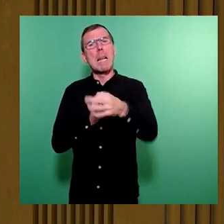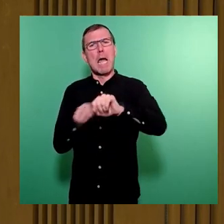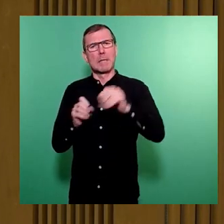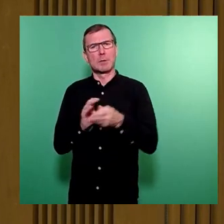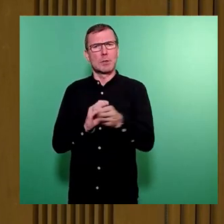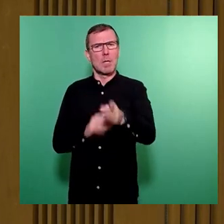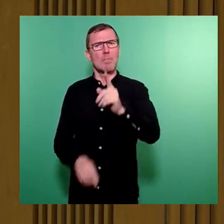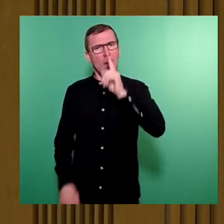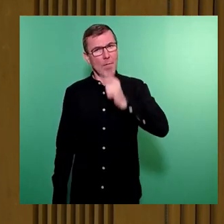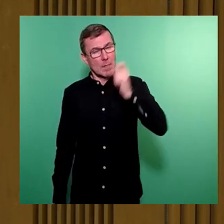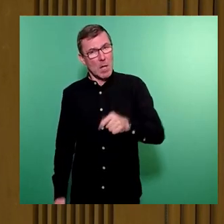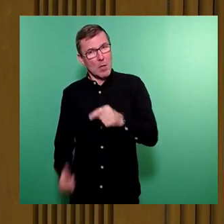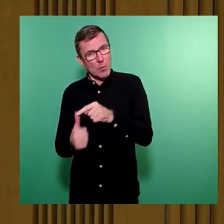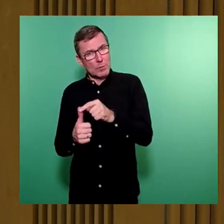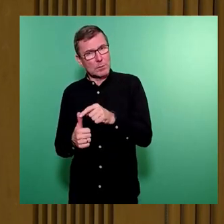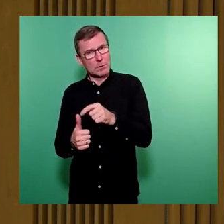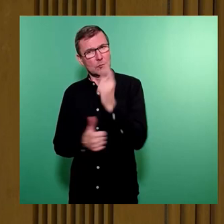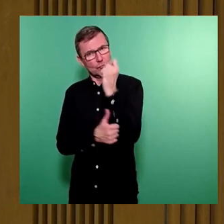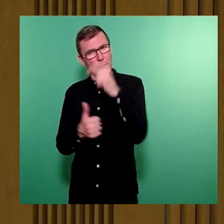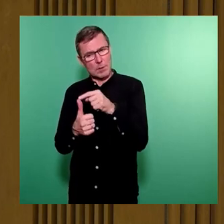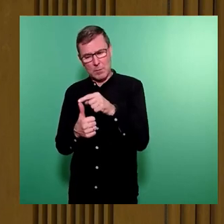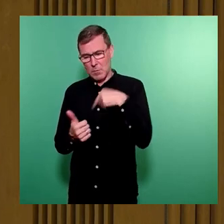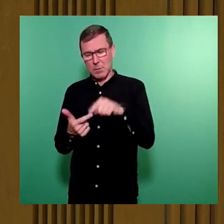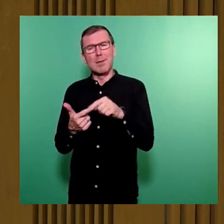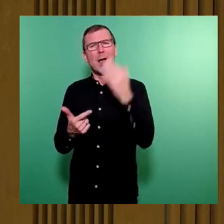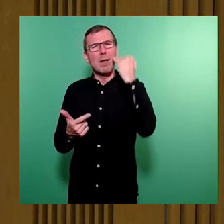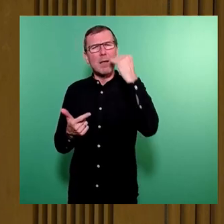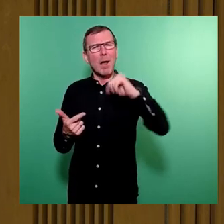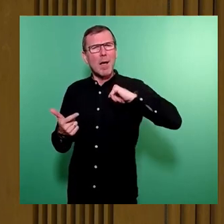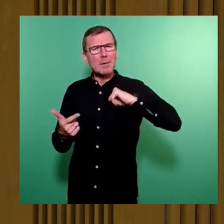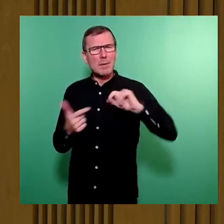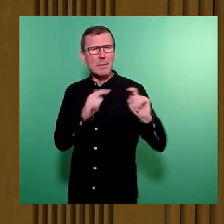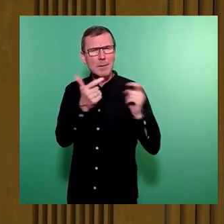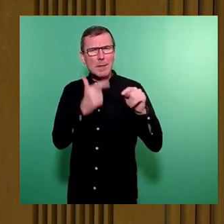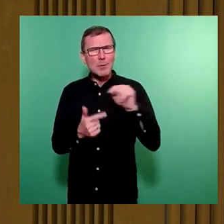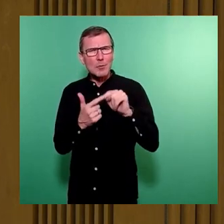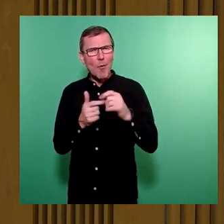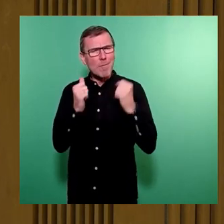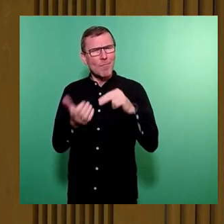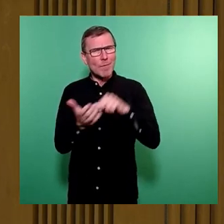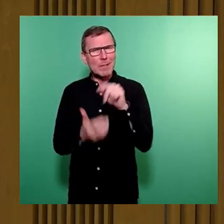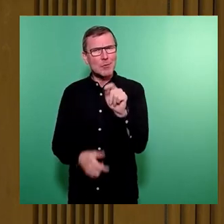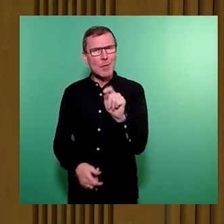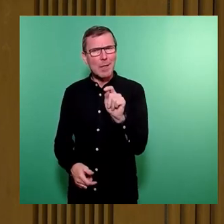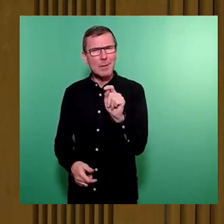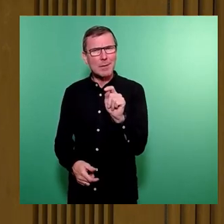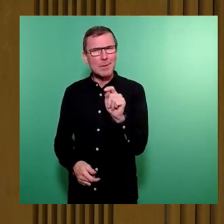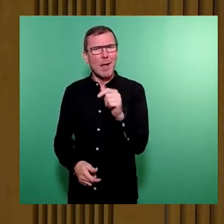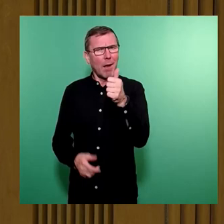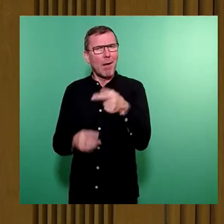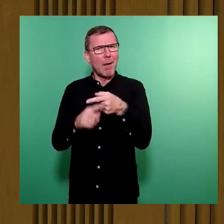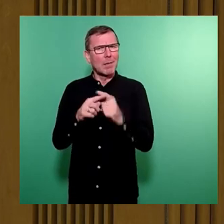kann. Und zweitens haben wir damals in einer sehr interessanten Diskussion ja auch eines festgestellt. Das war auch ein Teil der